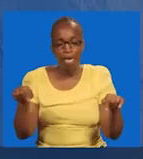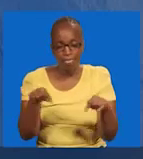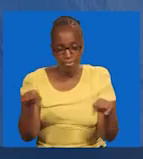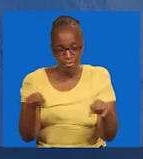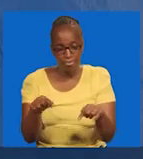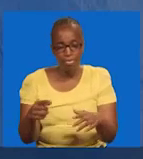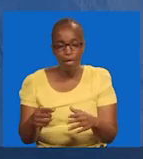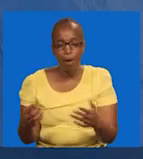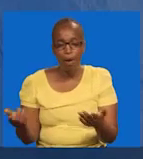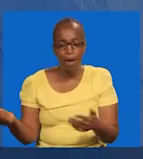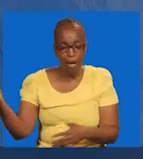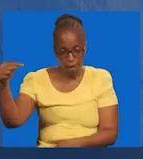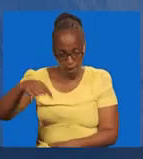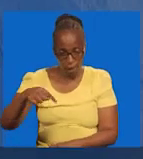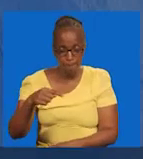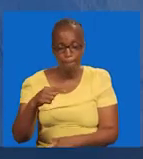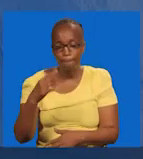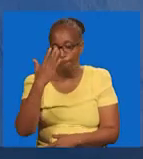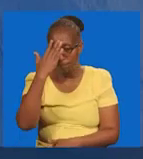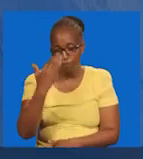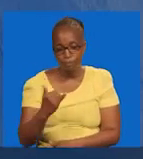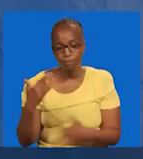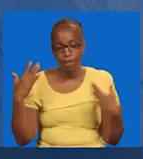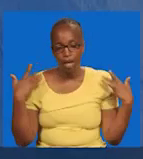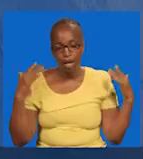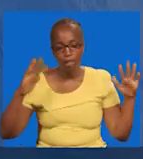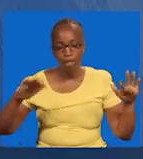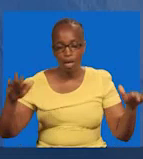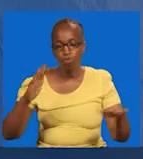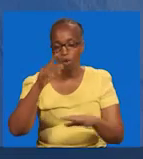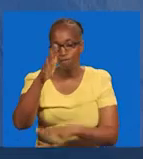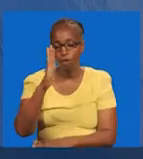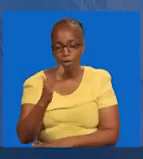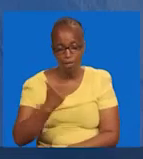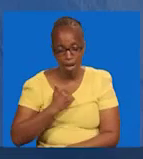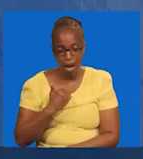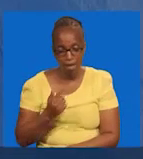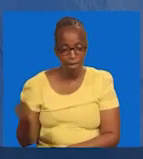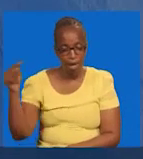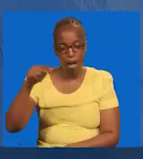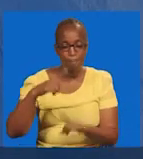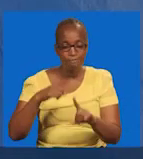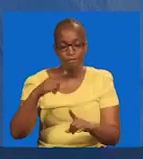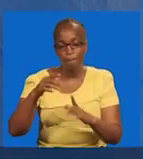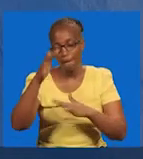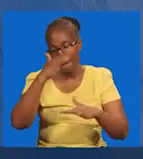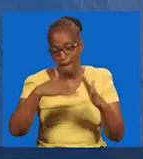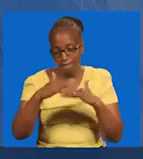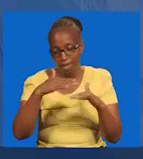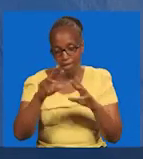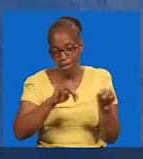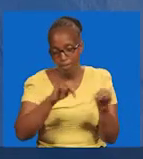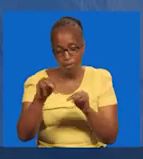tetemeko kubwa la arthi, kwa sababu, malaika wabwana, alikuja kutoka mbinguni, akali